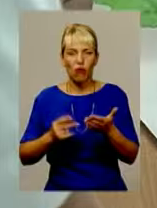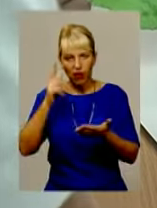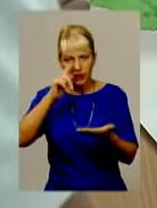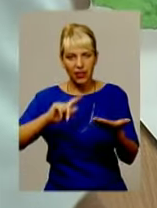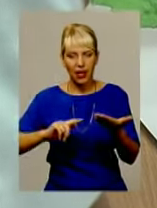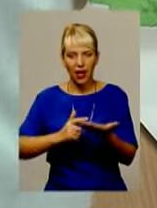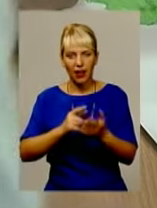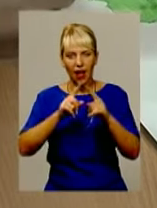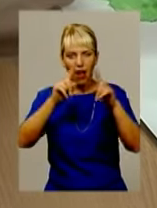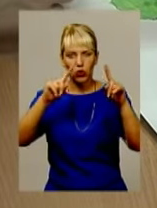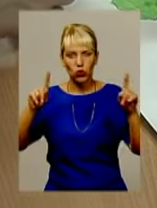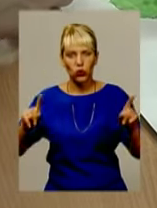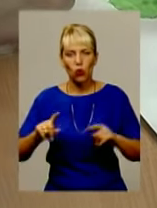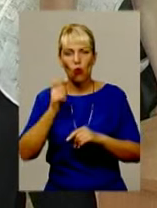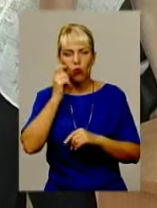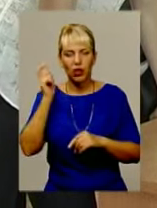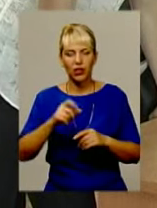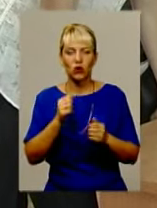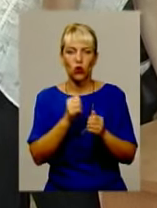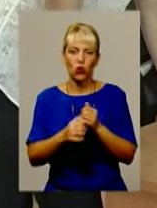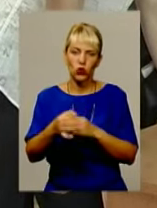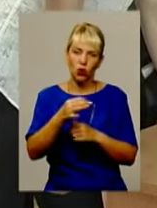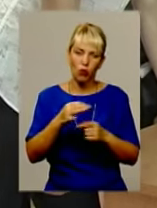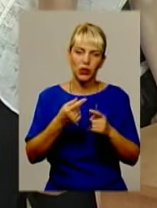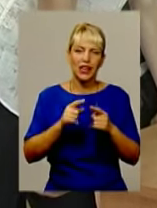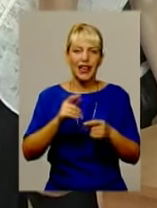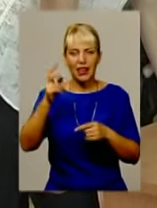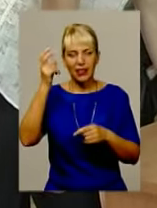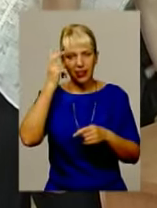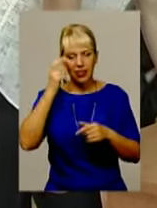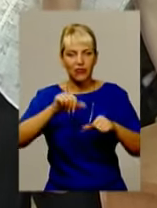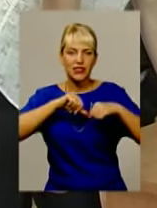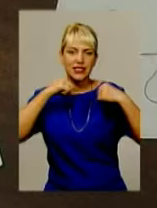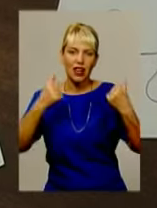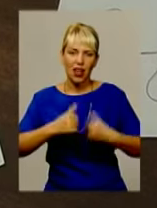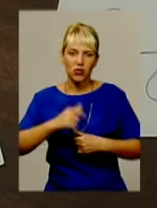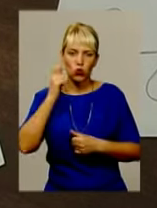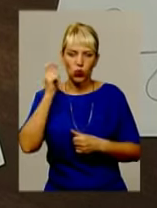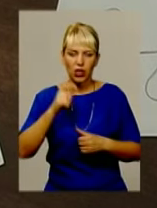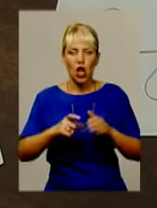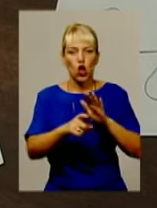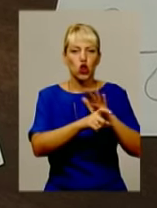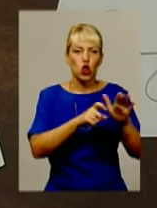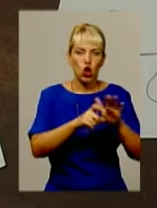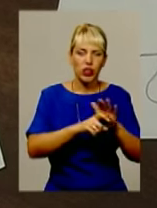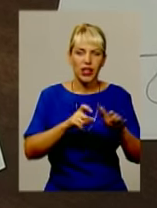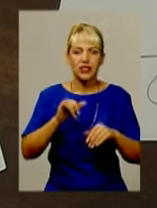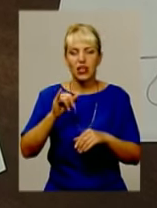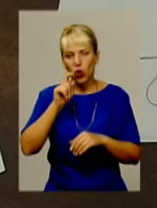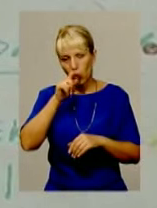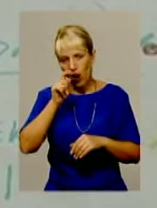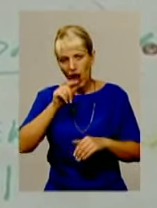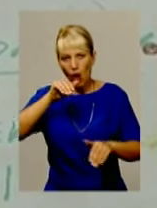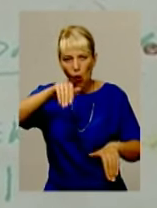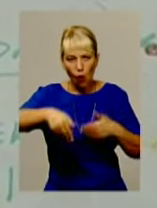відмінно. Кожну область зобразили символічно – Київ – серце України. На Донеччині та Луганщині – окопи та маскувальні сітки і